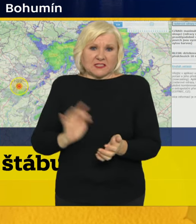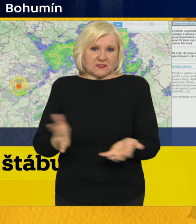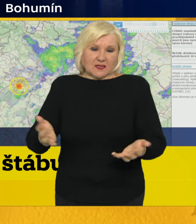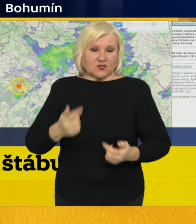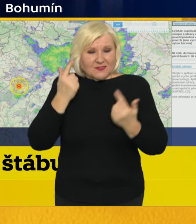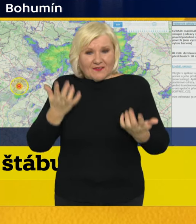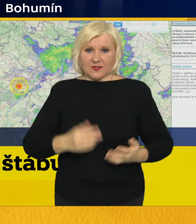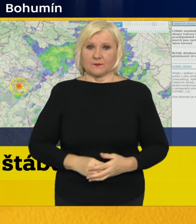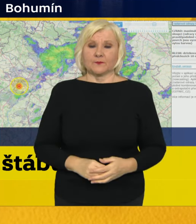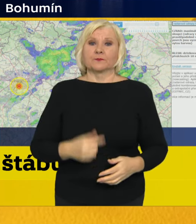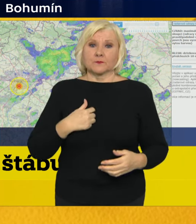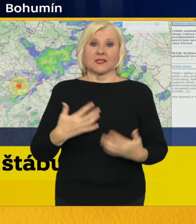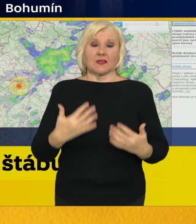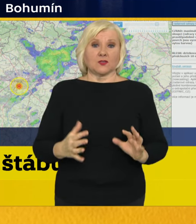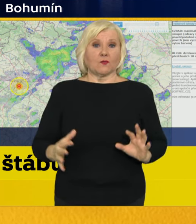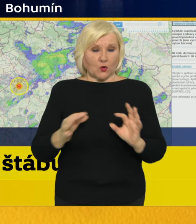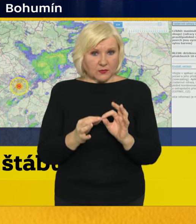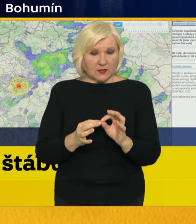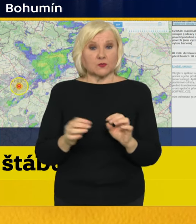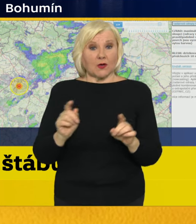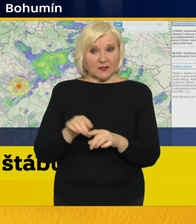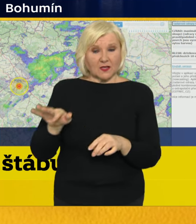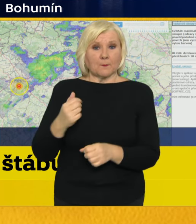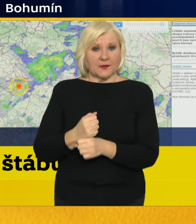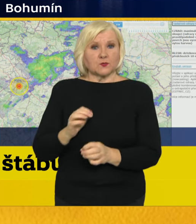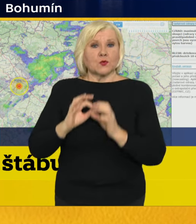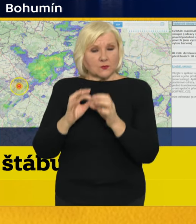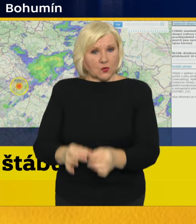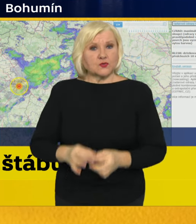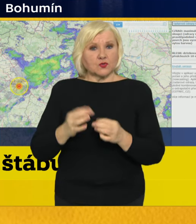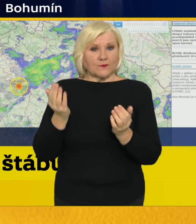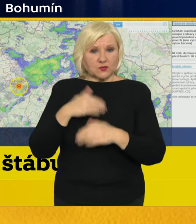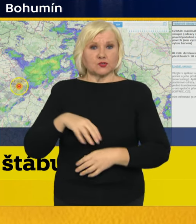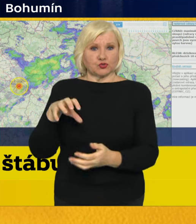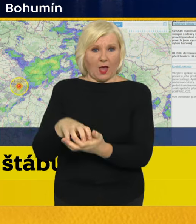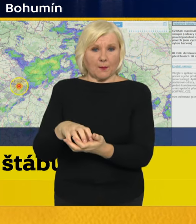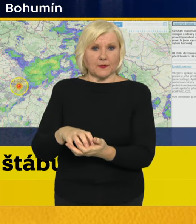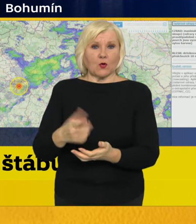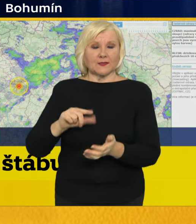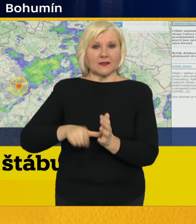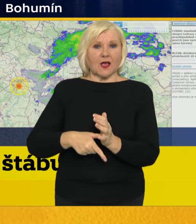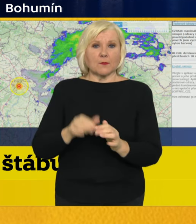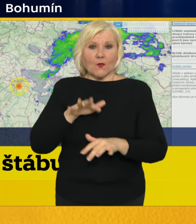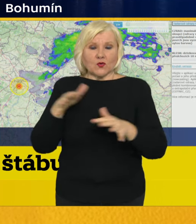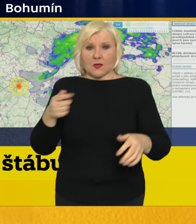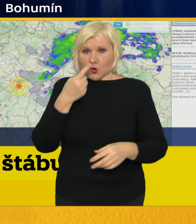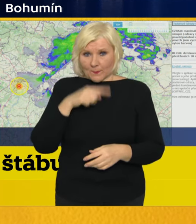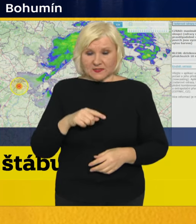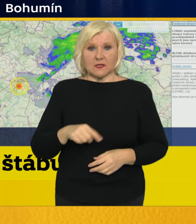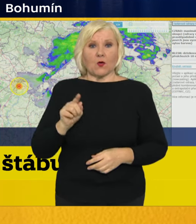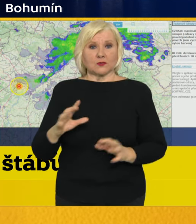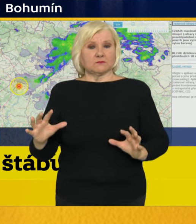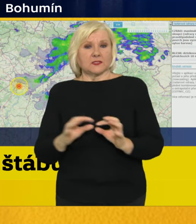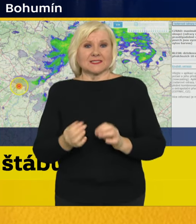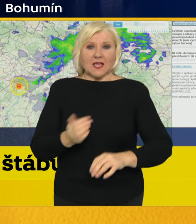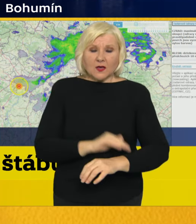kontaktu a pracuje tam de facto celou noc non-stop štáb Krajské povodňové. Komise je v kontaktu se starosty,